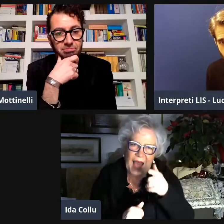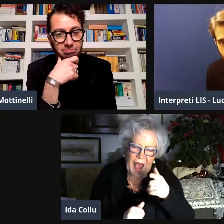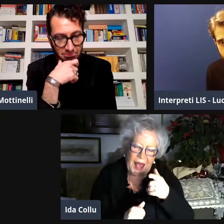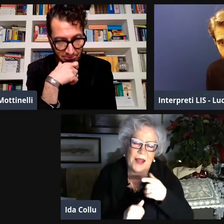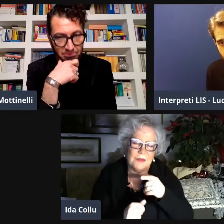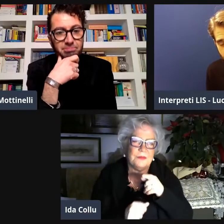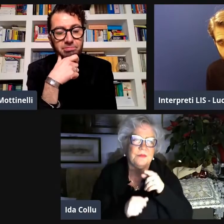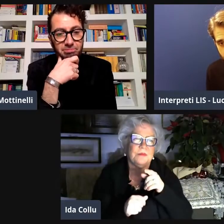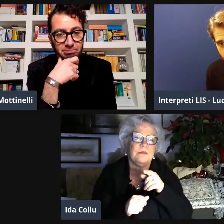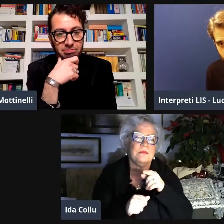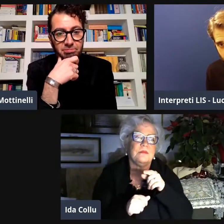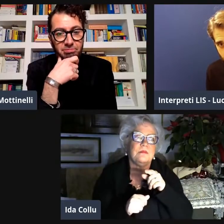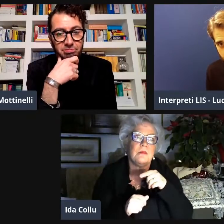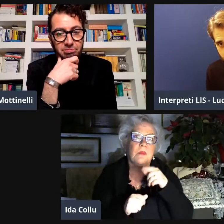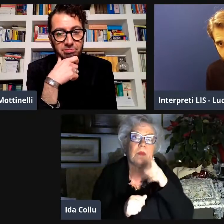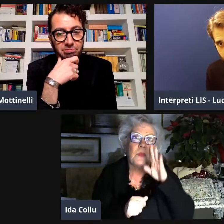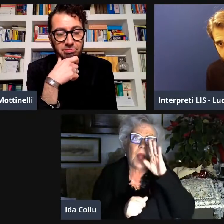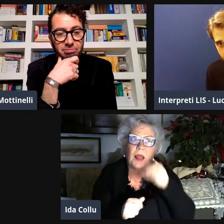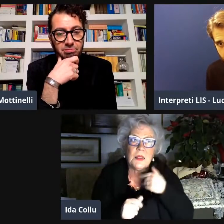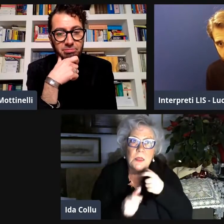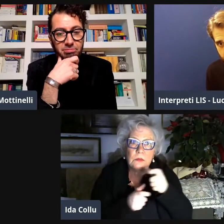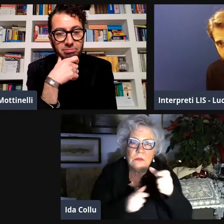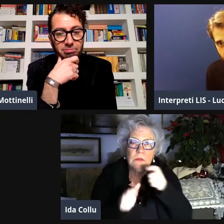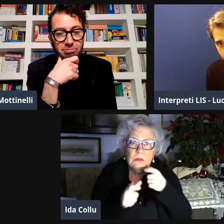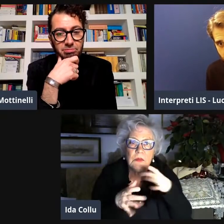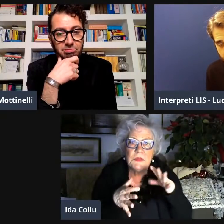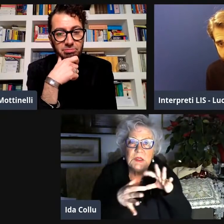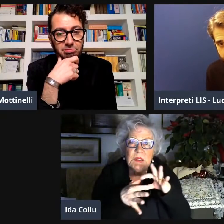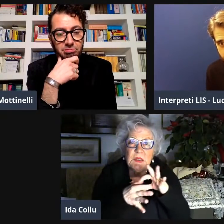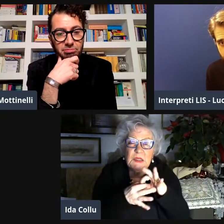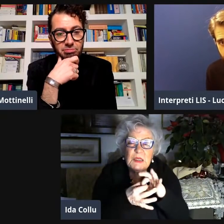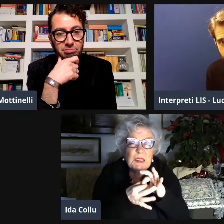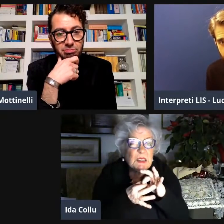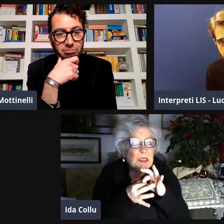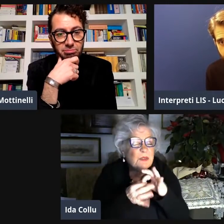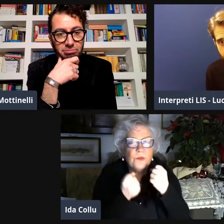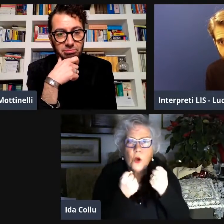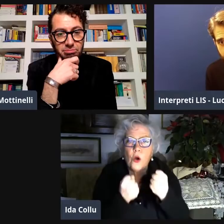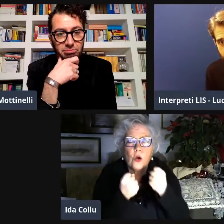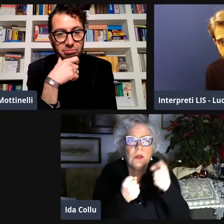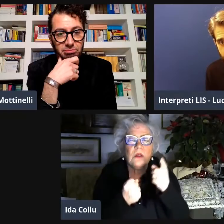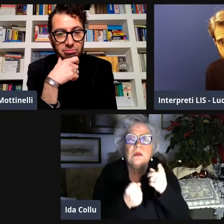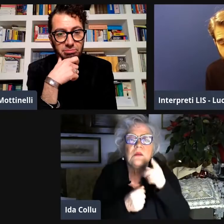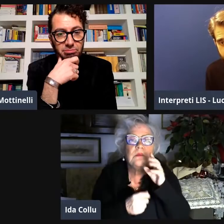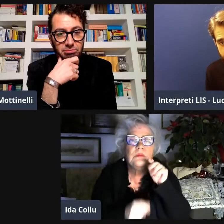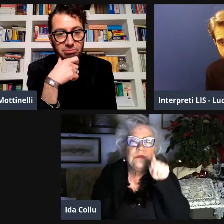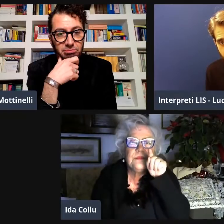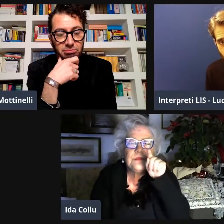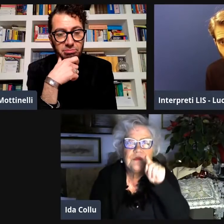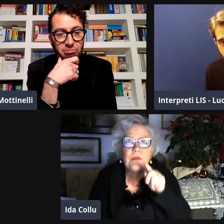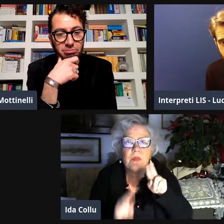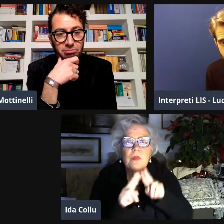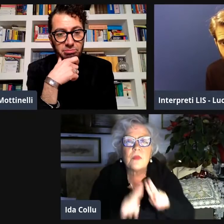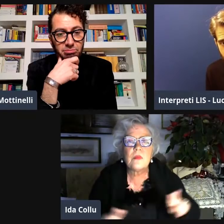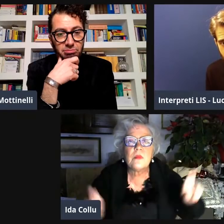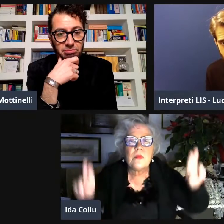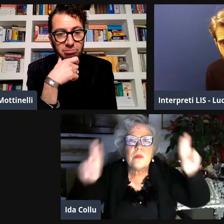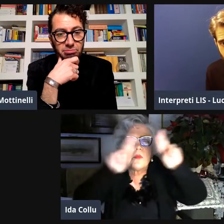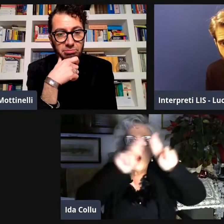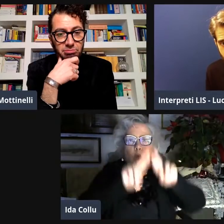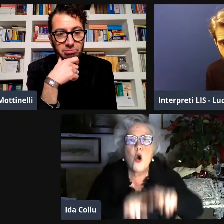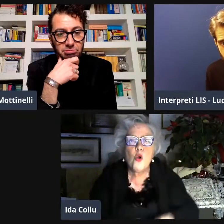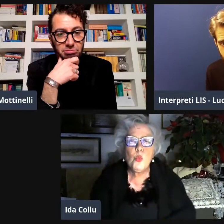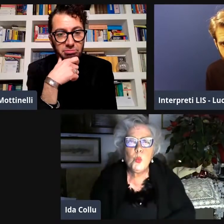vorrevo andare un attimino all'ultima domanda quella su Lisa c'è stata per noi un'amicizia